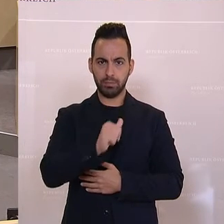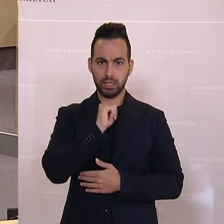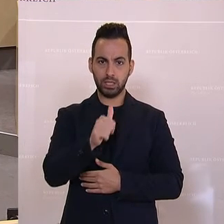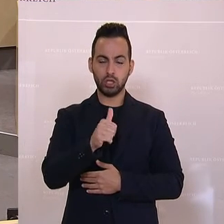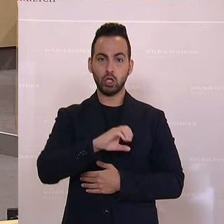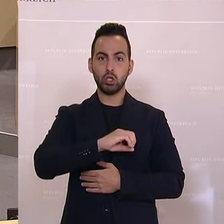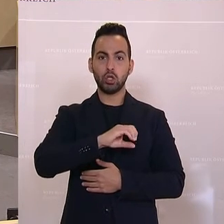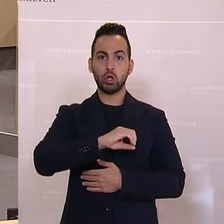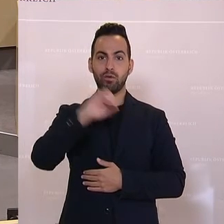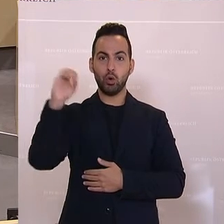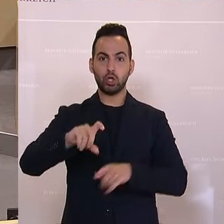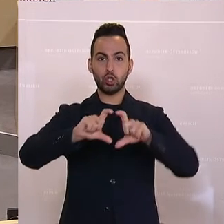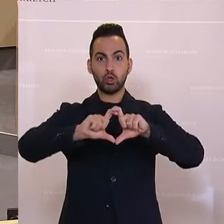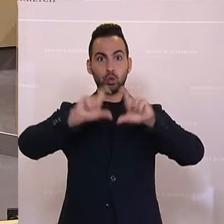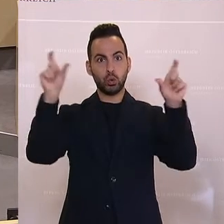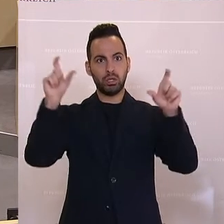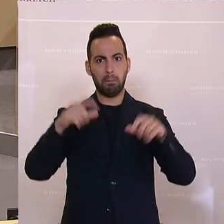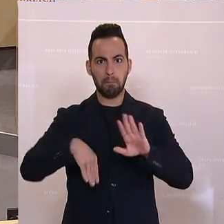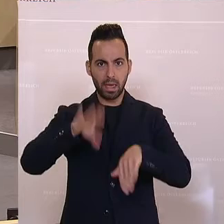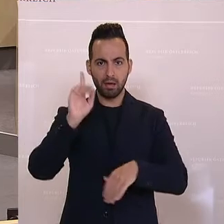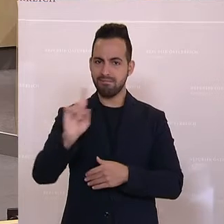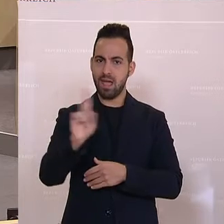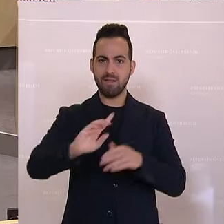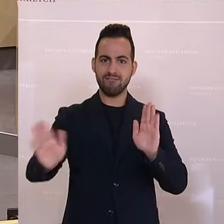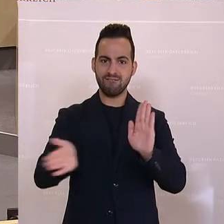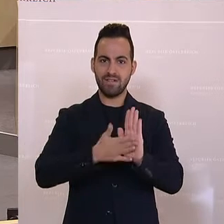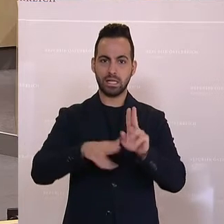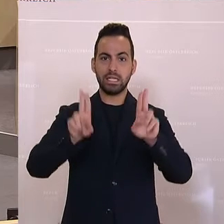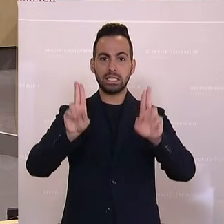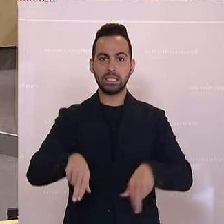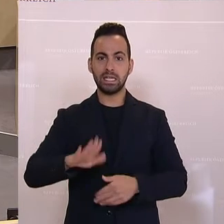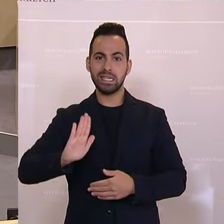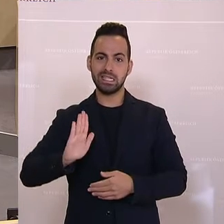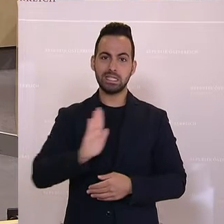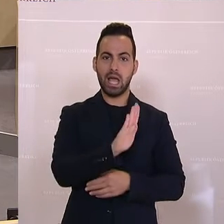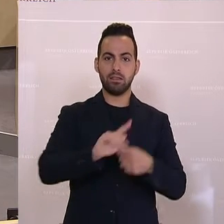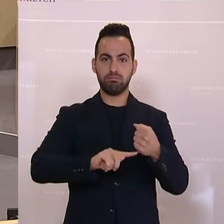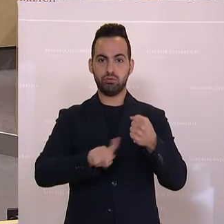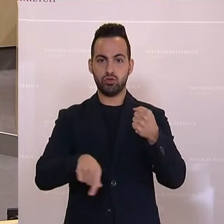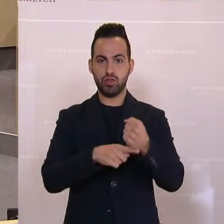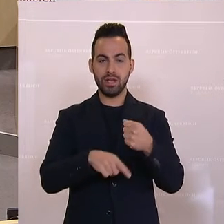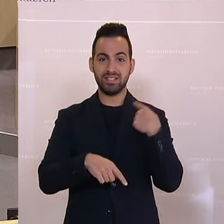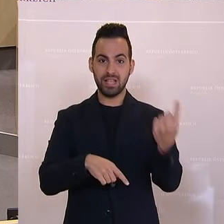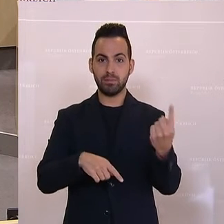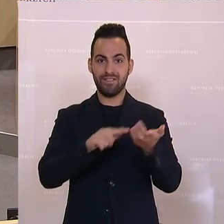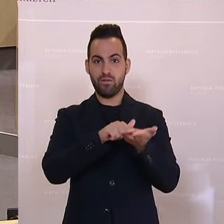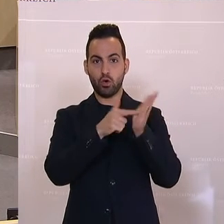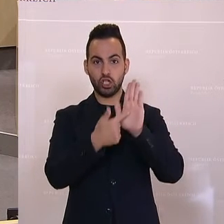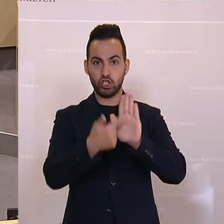Schuldenquote in die Höhe geht. Faktum ist, sein Budget, das er vorgestellt hat,